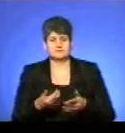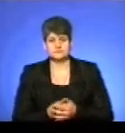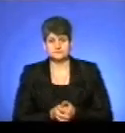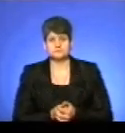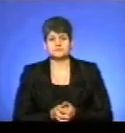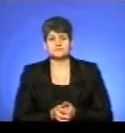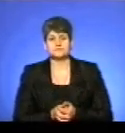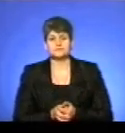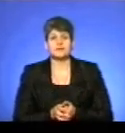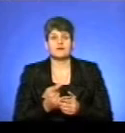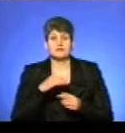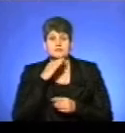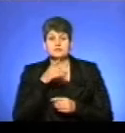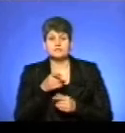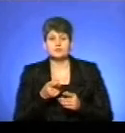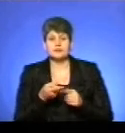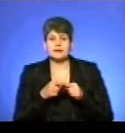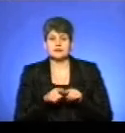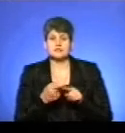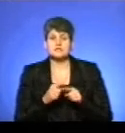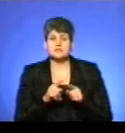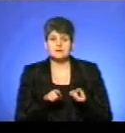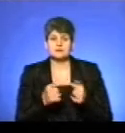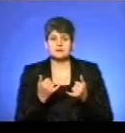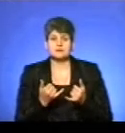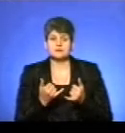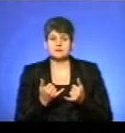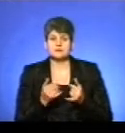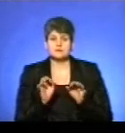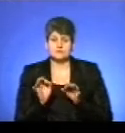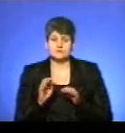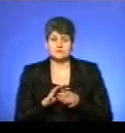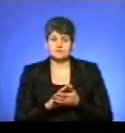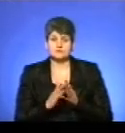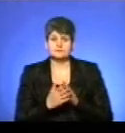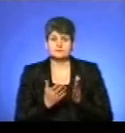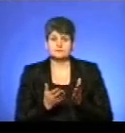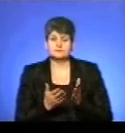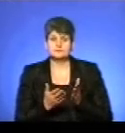Чи вистачає цієї техніки, чи зараз належне в останній доріг?